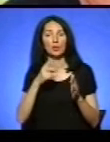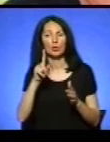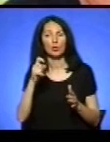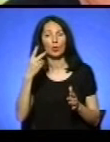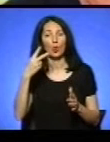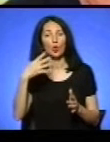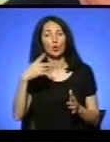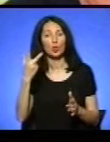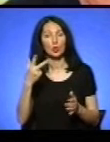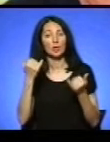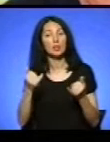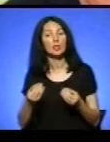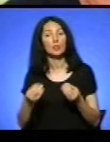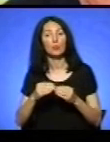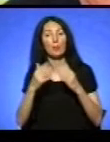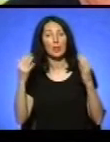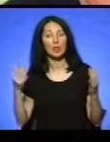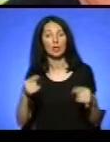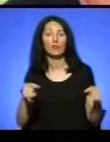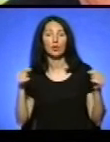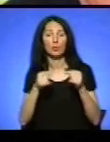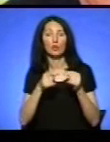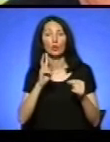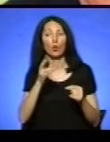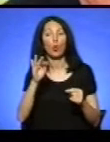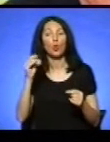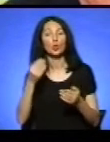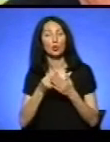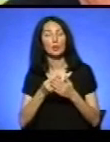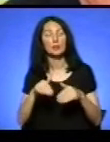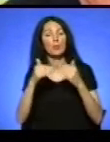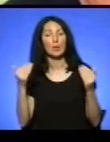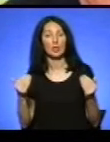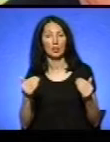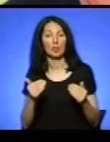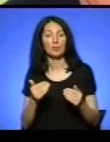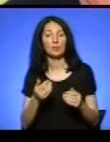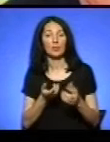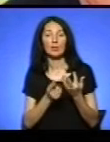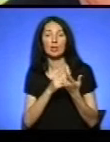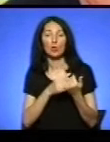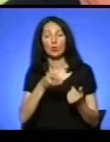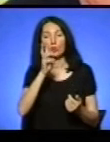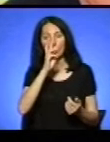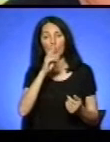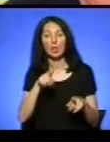приблизно в два рази більша. Відповідно, кошторис збільшився на 700 тисяч за рахунок заробітної плати.